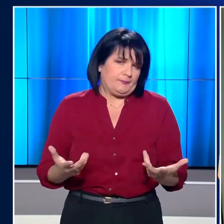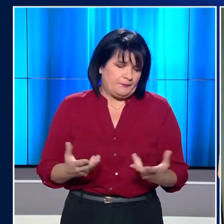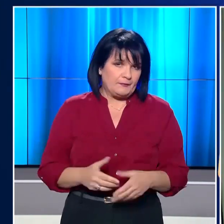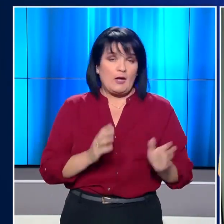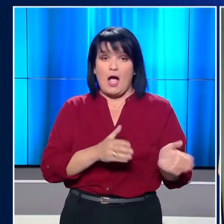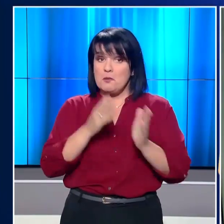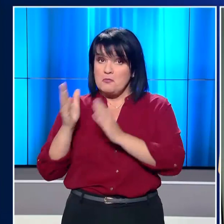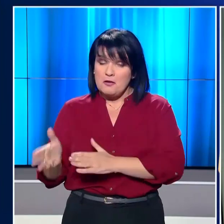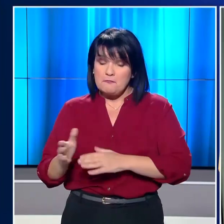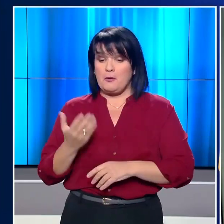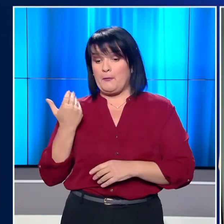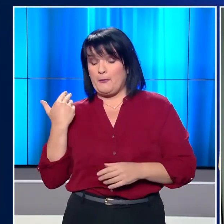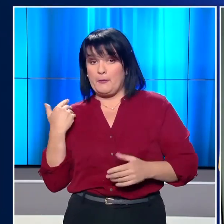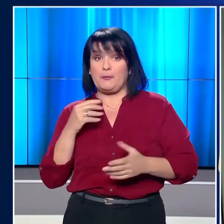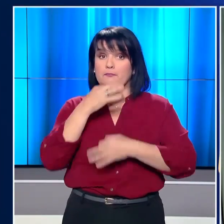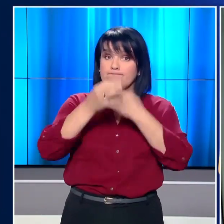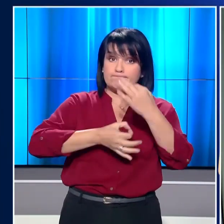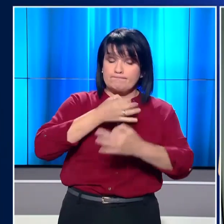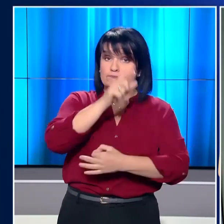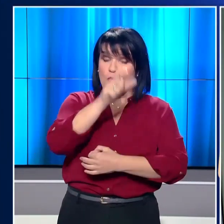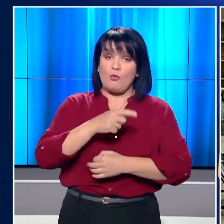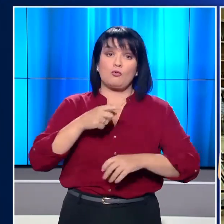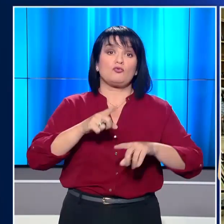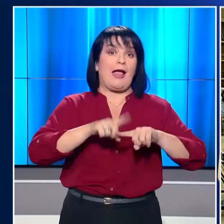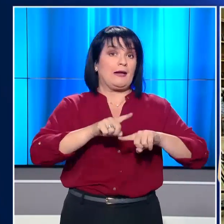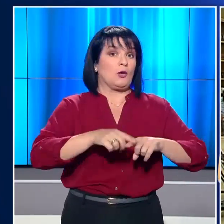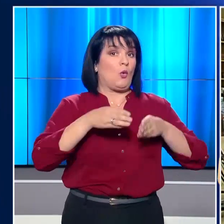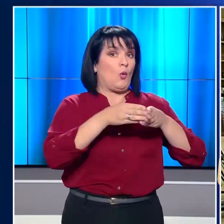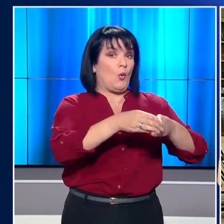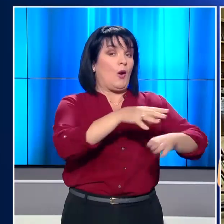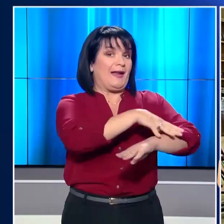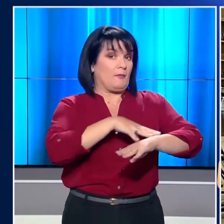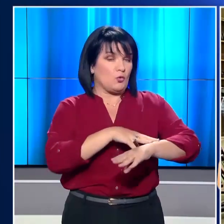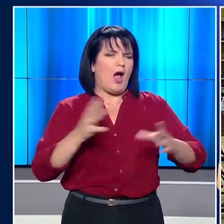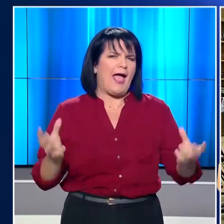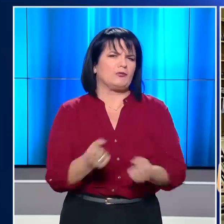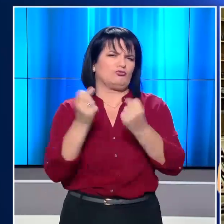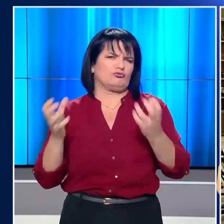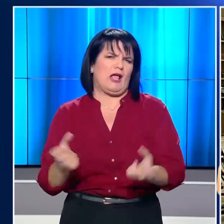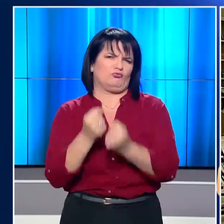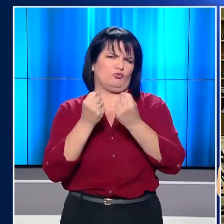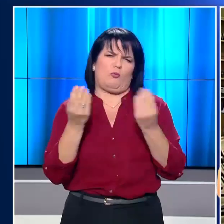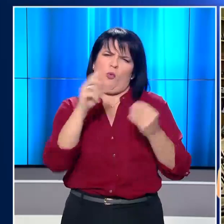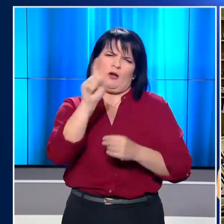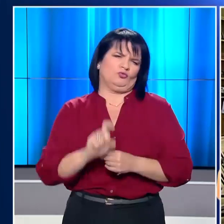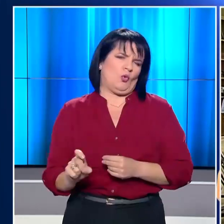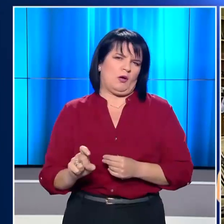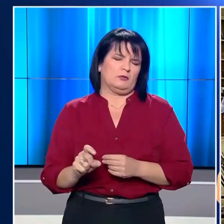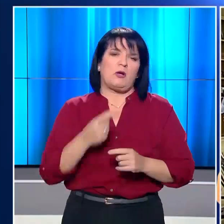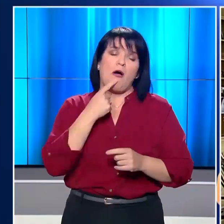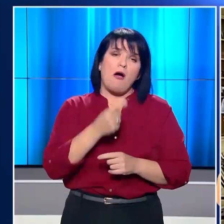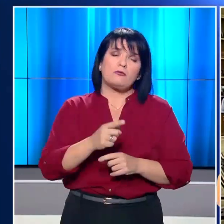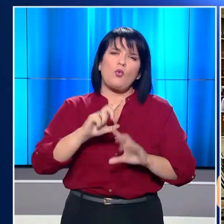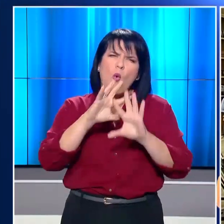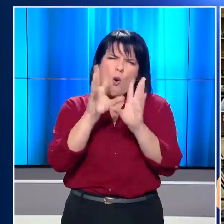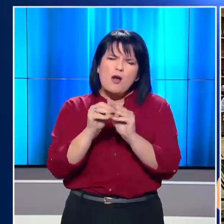Με αφορμή ως ακούστηκαν τις τελευταίες μέρες, πρέπει να πω ότι το ελληνικό λιμενικό έχει σώσει χιλιάδες ζωές στη θάλασσα επιχαρακτηριστικά και πρόσθεσε ότι αυτοί που